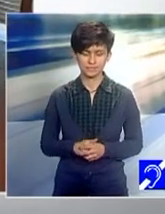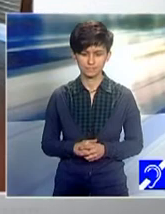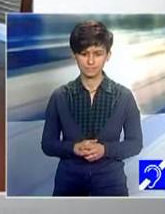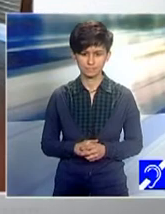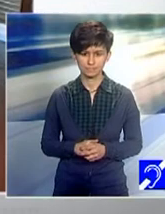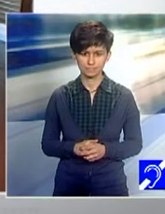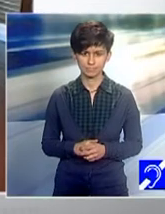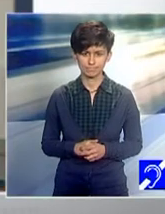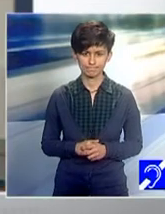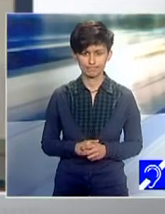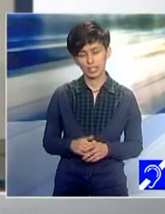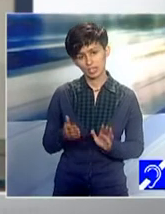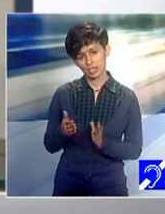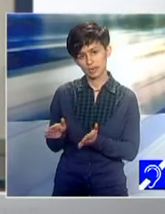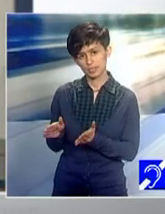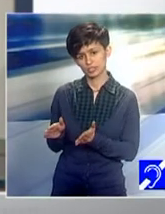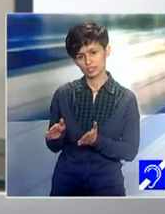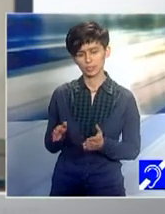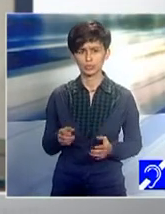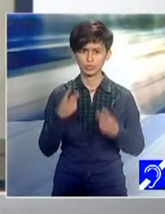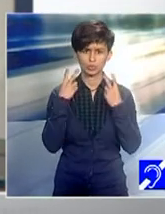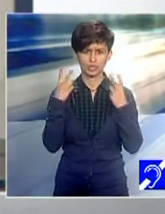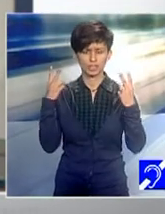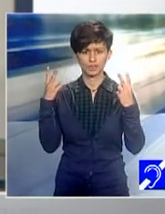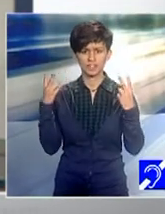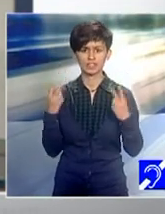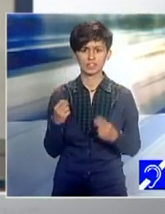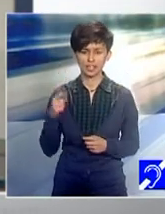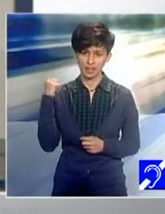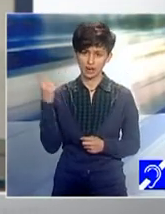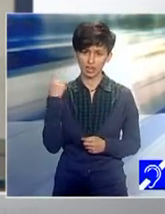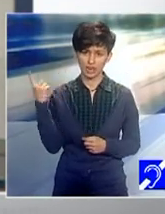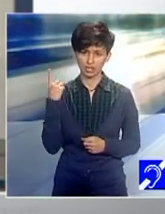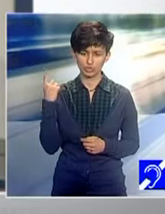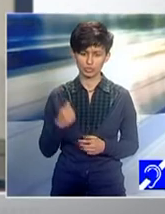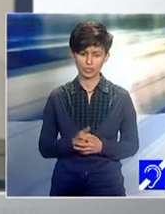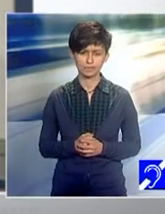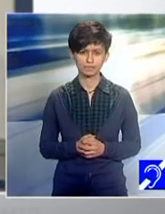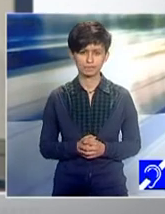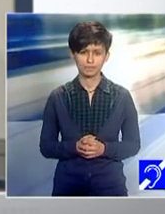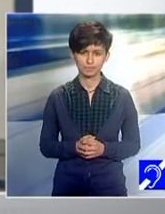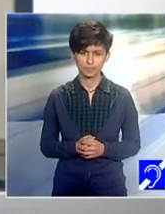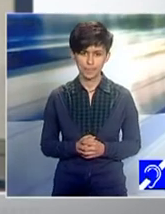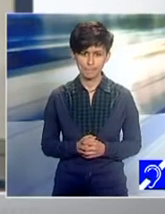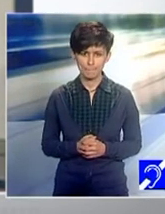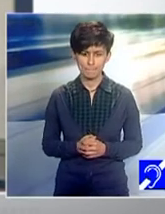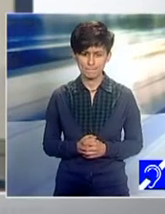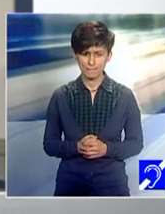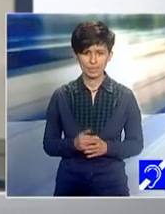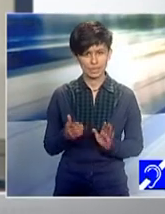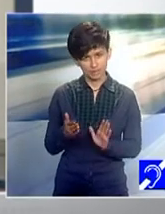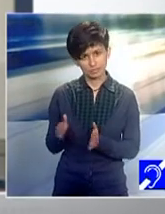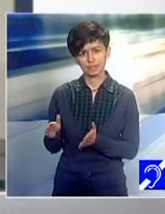Într-adevăr, am început cu vizitarea orașului, bineînțeles, mai întâi o vizitare mai